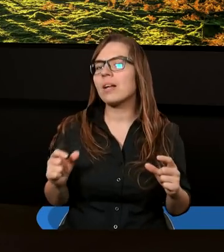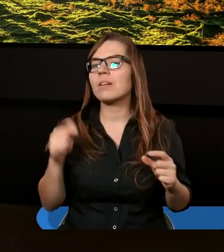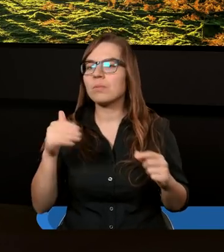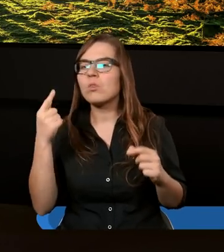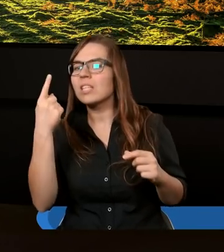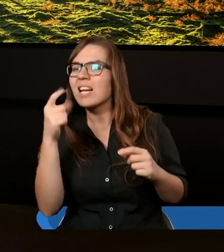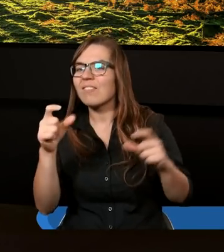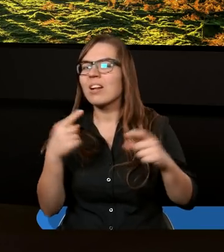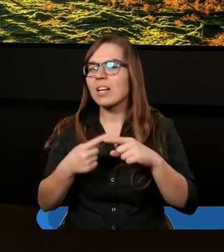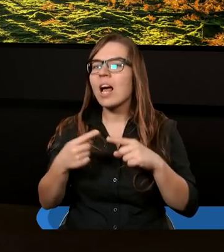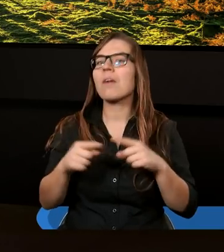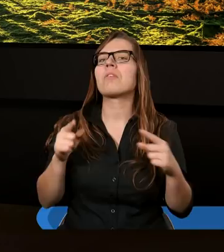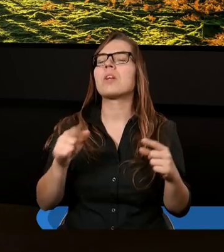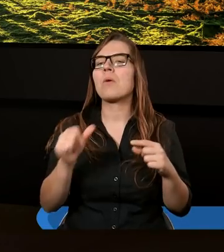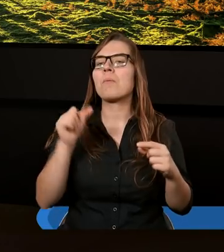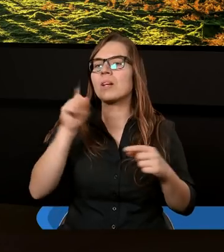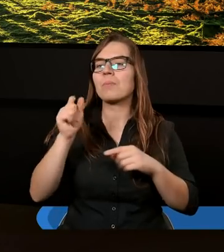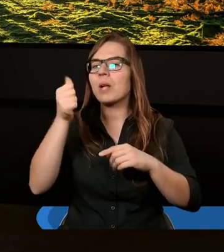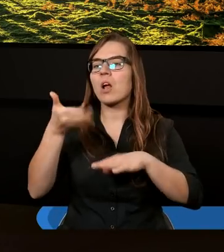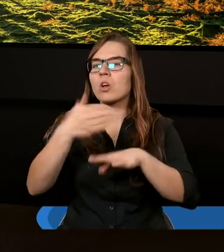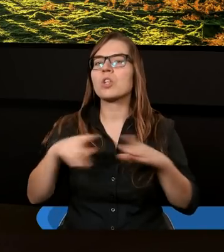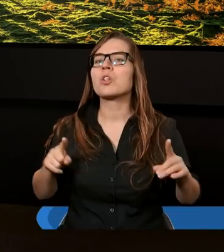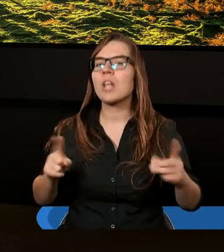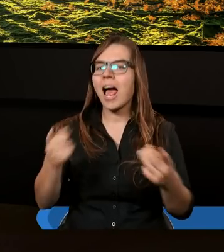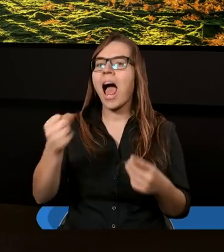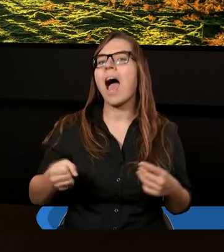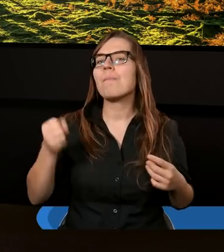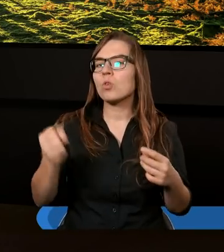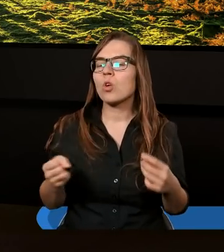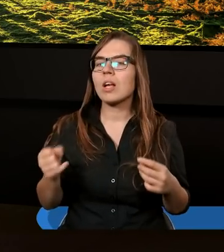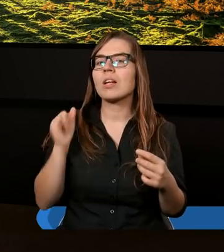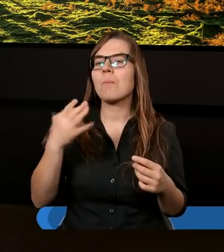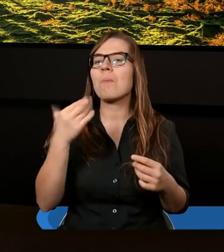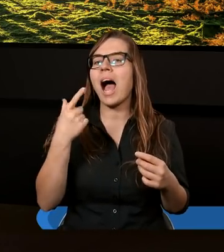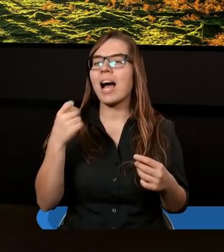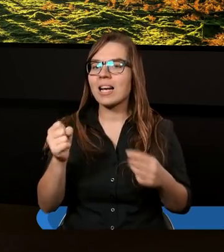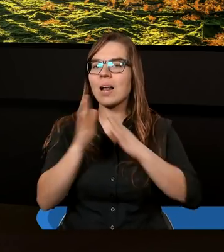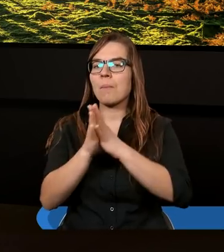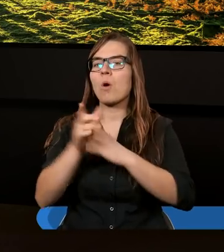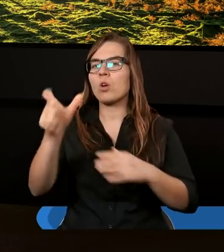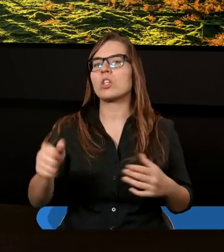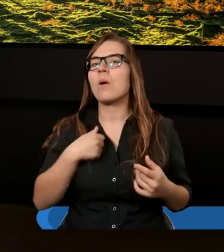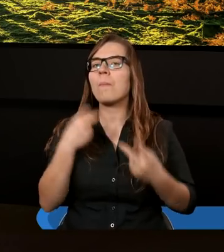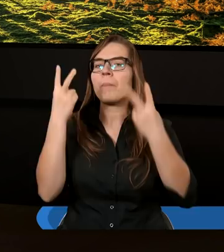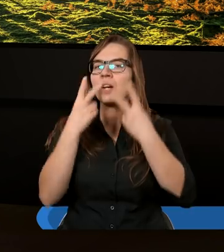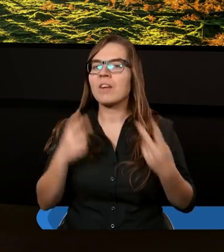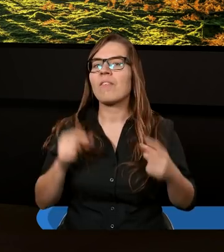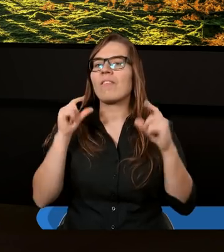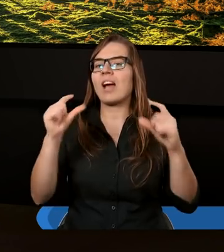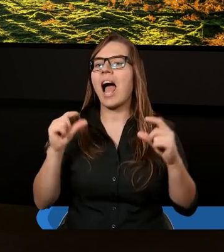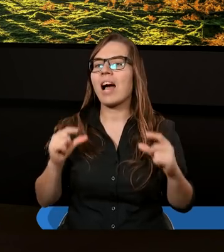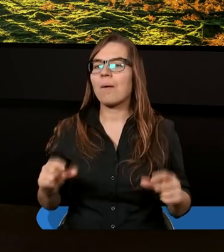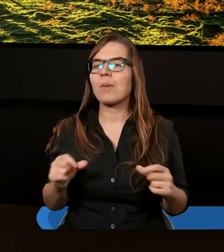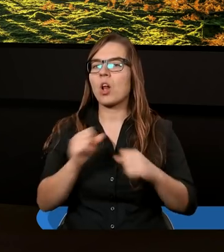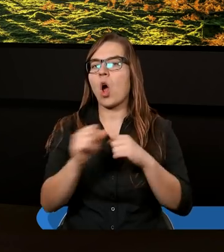razie nad jednym fragmentem z pierwszego rozdziału Dziejów Apostolskich. I Magda, poprosiłbym Cię, abyś przeczytała fragment